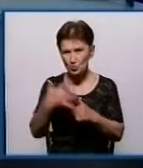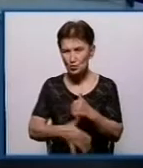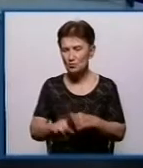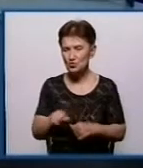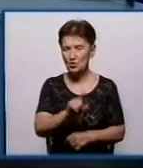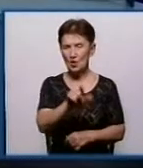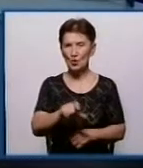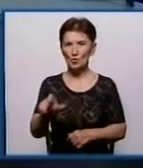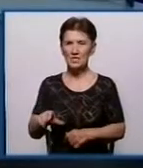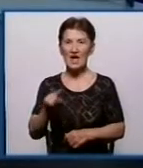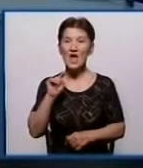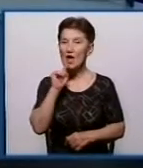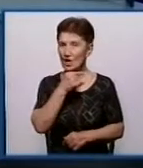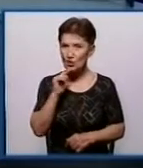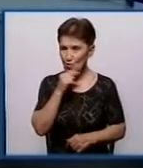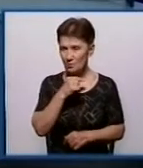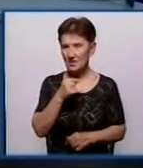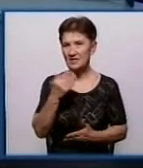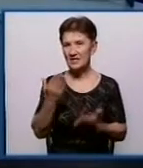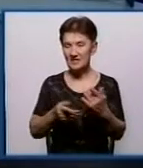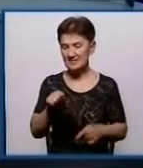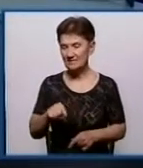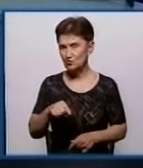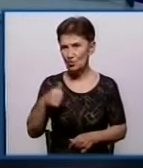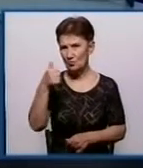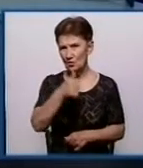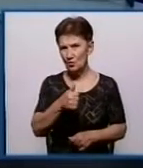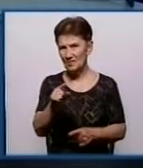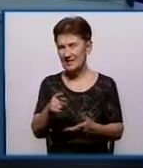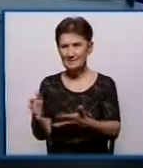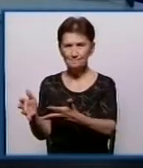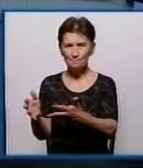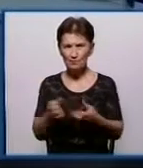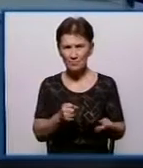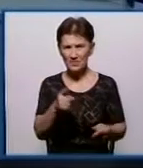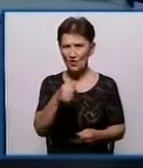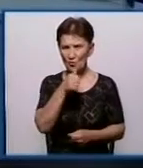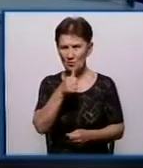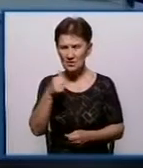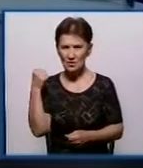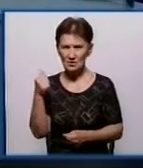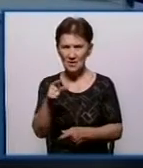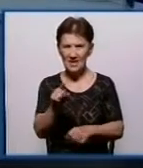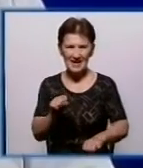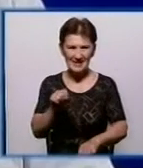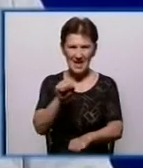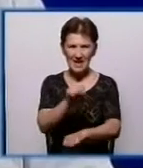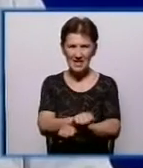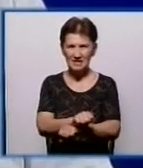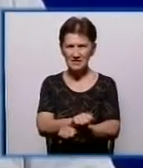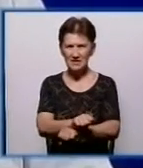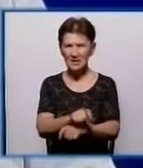економлять, ми розуміємо, що якщо ми в цьому році взяли на 2,4%, в минулому році реалізація впала на 2